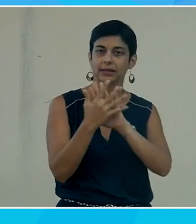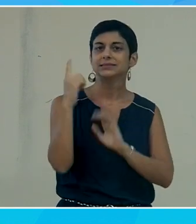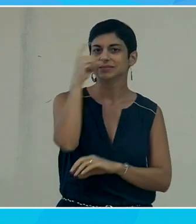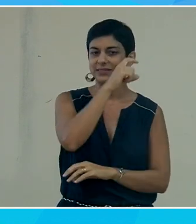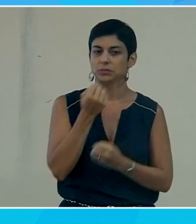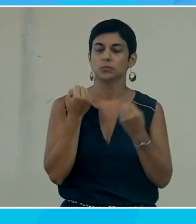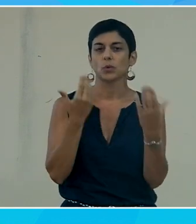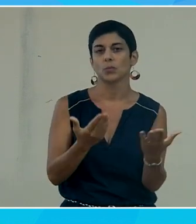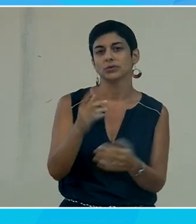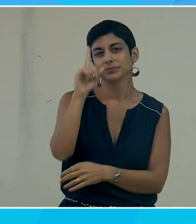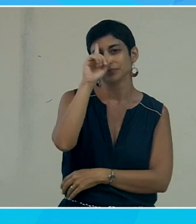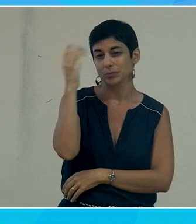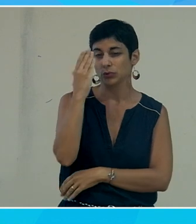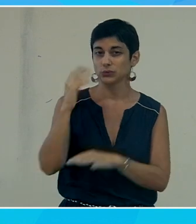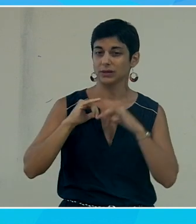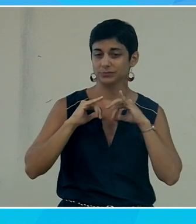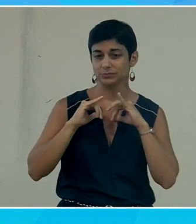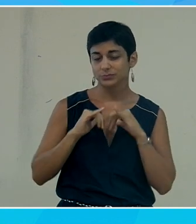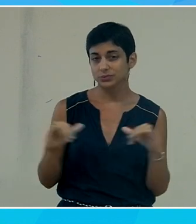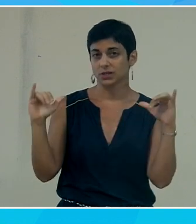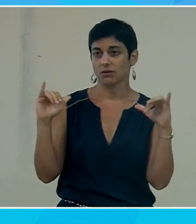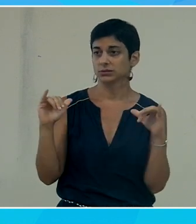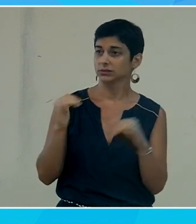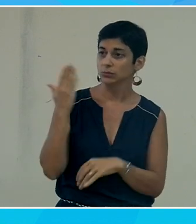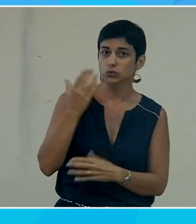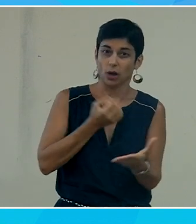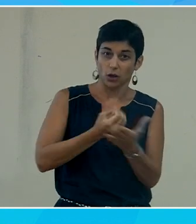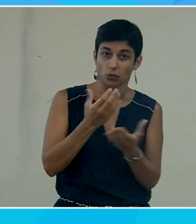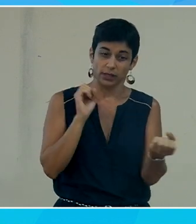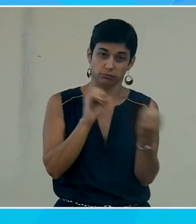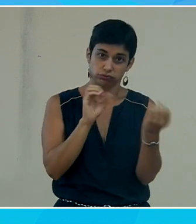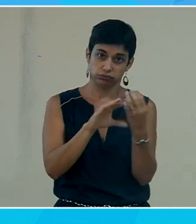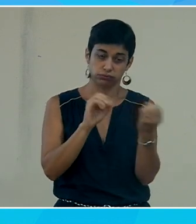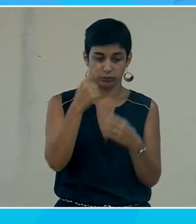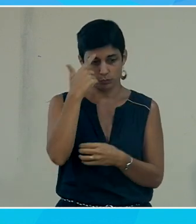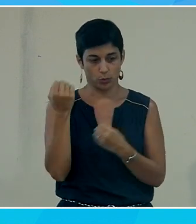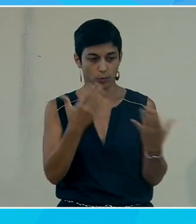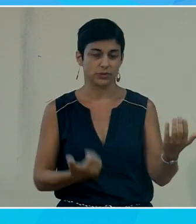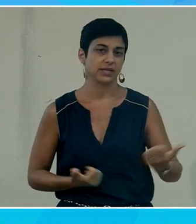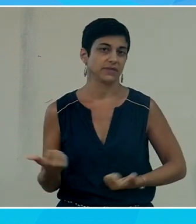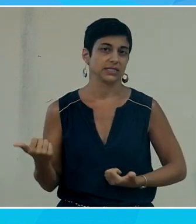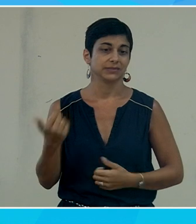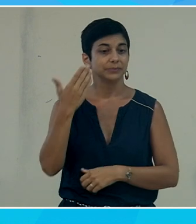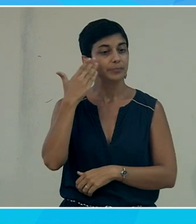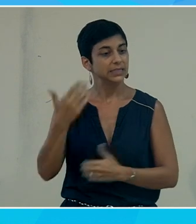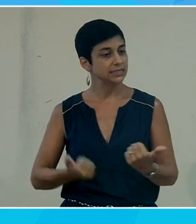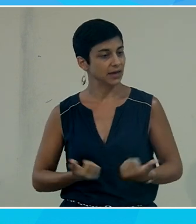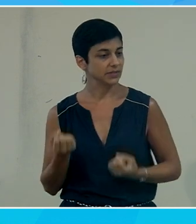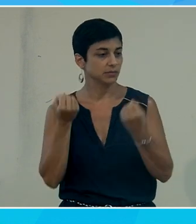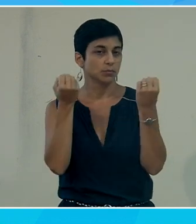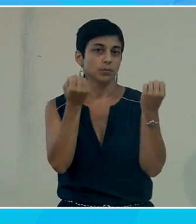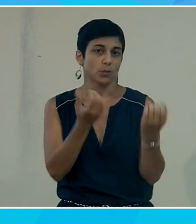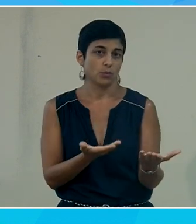ça nécessite tellement de puissance tellement de quantité de données pour fournir ces services que si on fournit un service